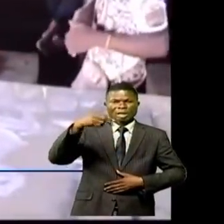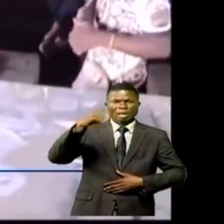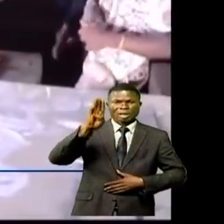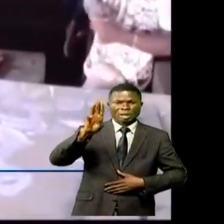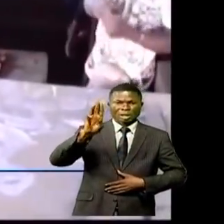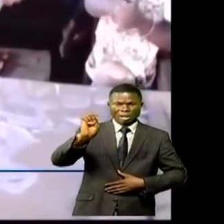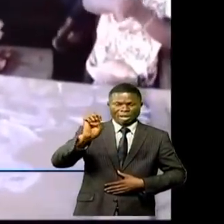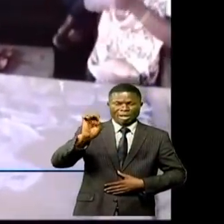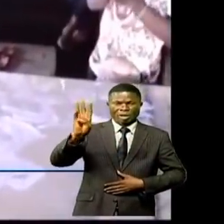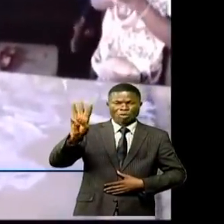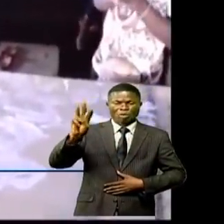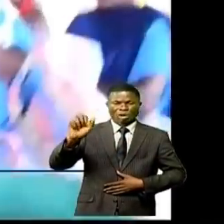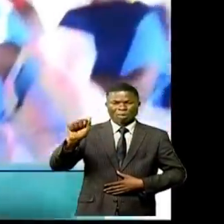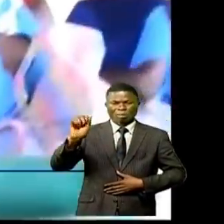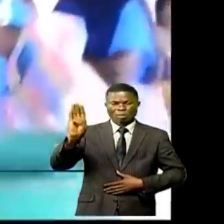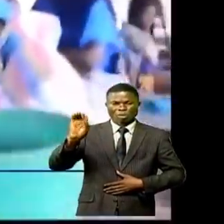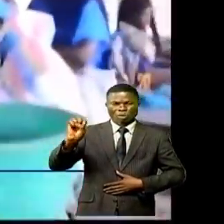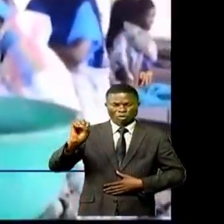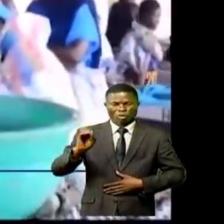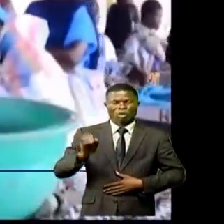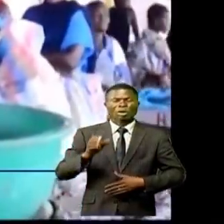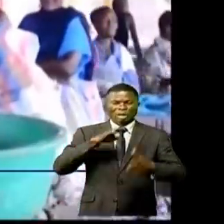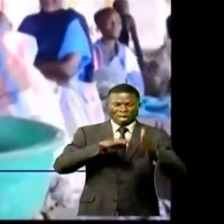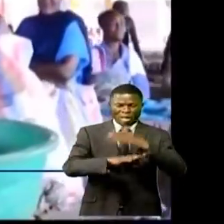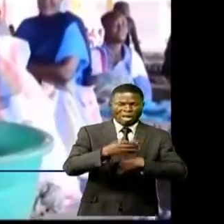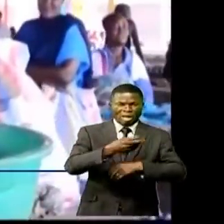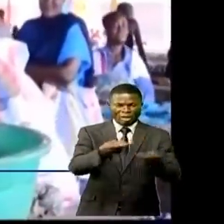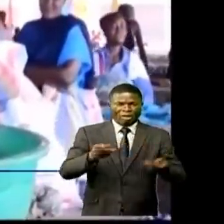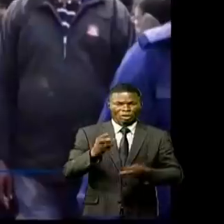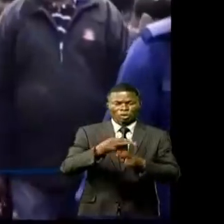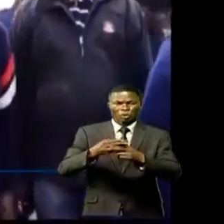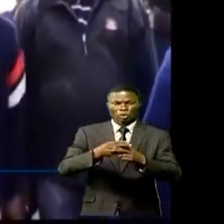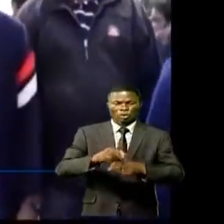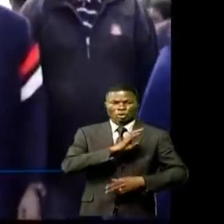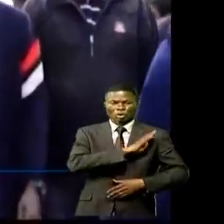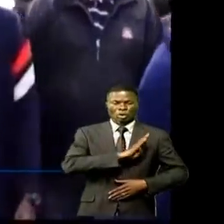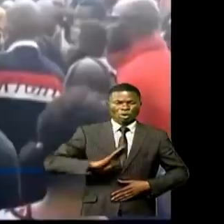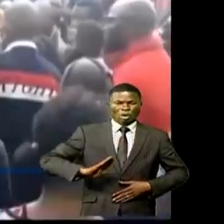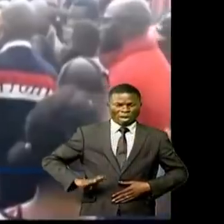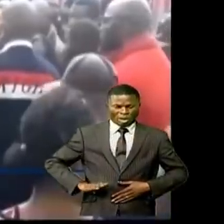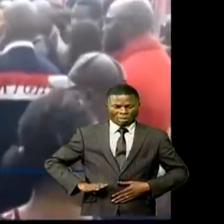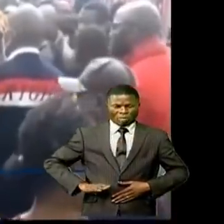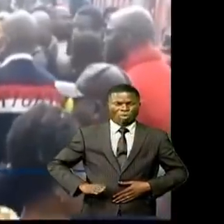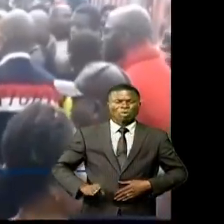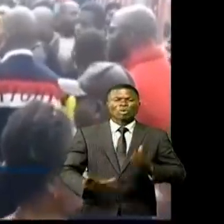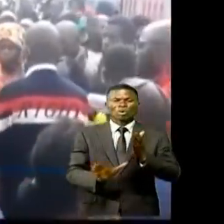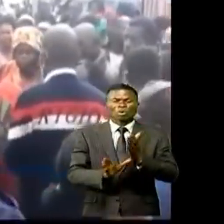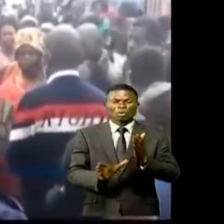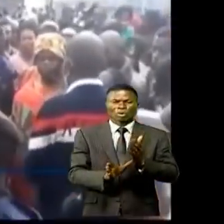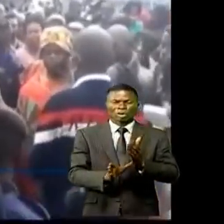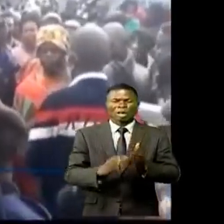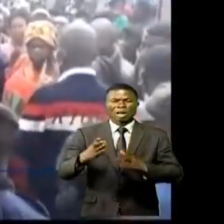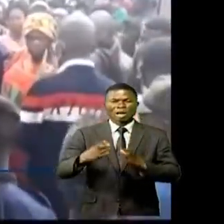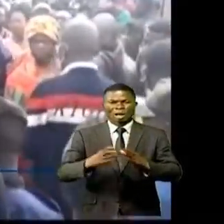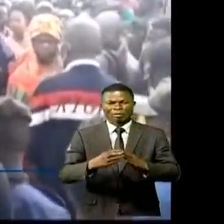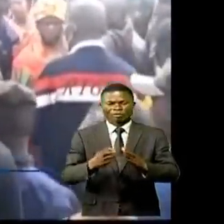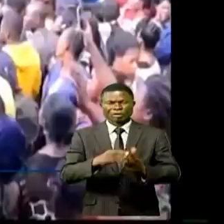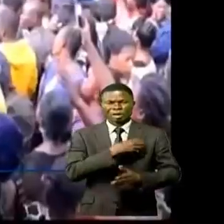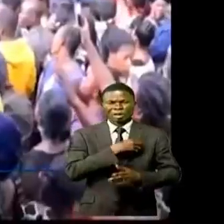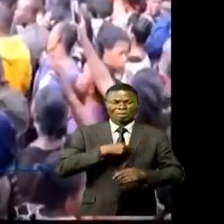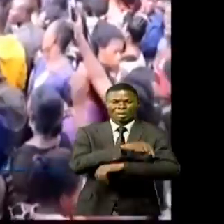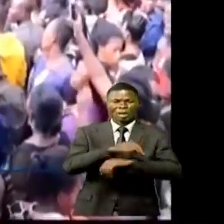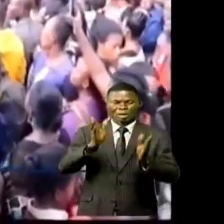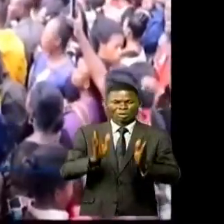rédévance minière. L'opération d'intégration a été supervisée par le bourgoumestre Eric Tuité-Walwamba avec à ses côtés Mme l